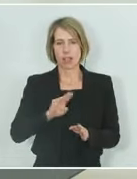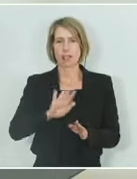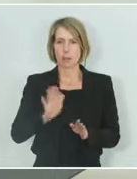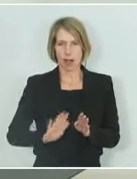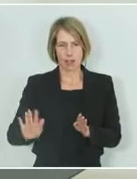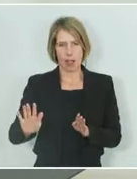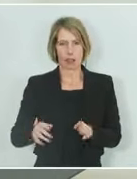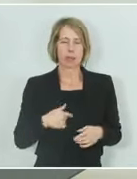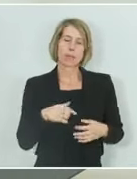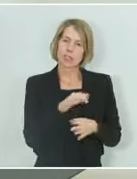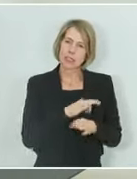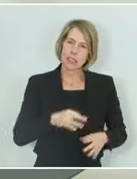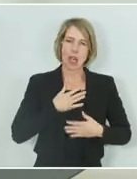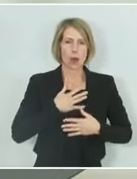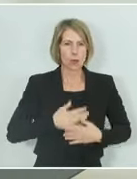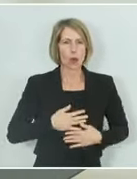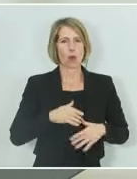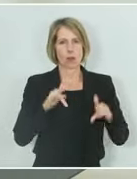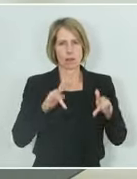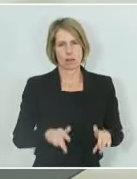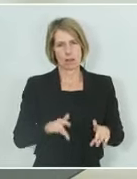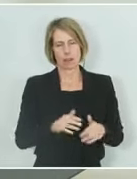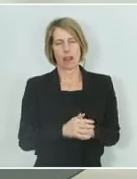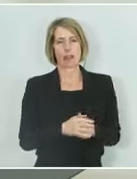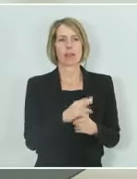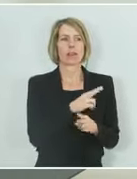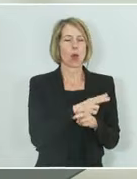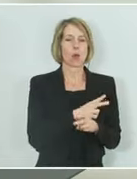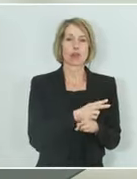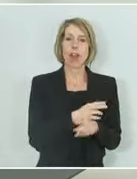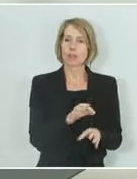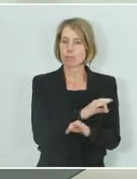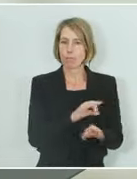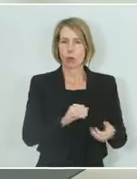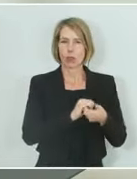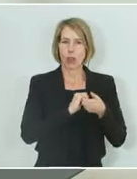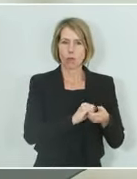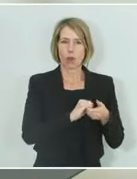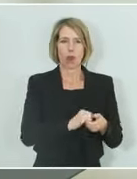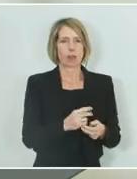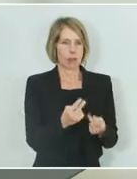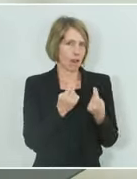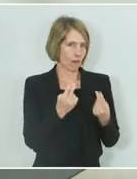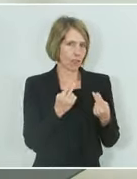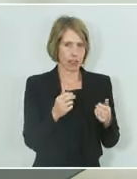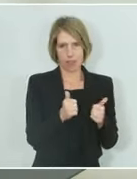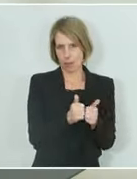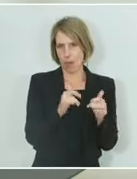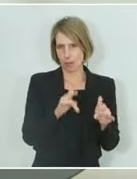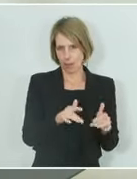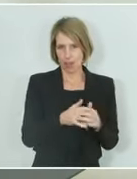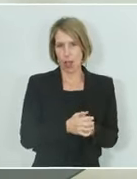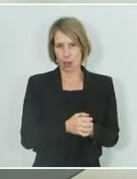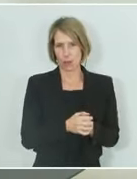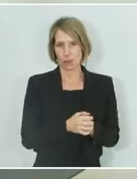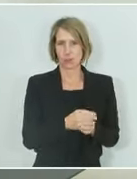sein. Österreich ist ein guter Freund und ein wichtiger Partner für den Kosovo. Österreich hat uns